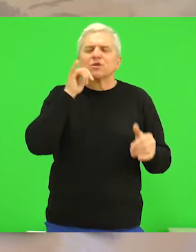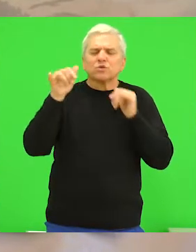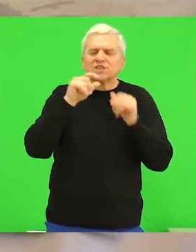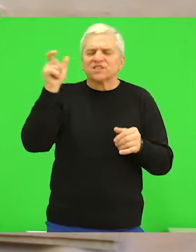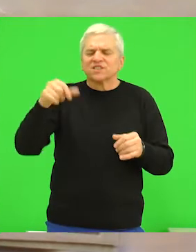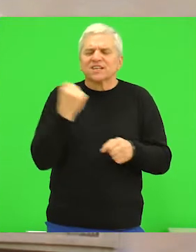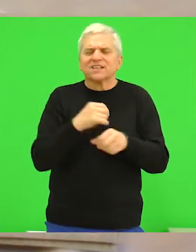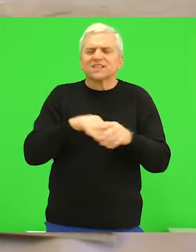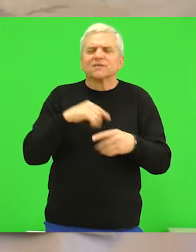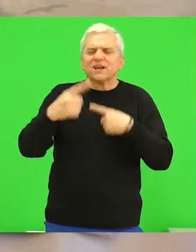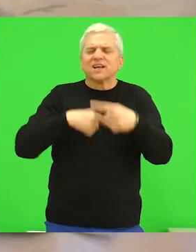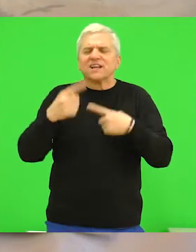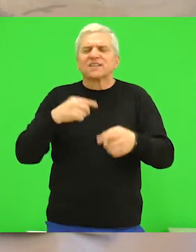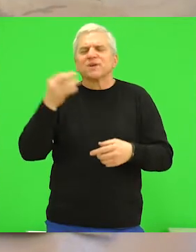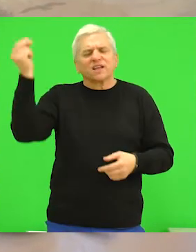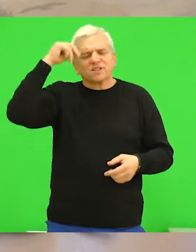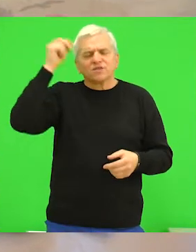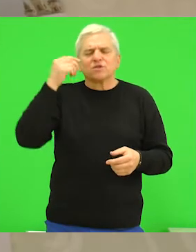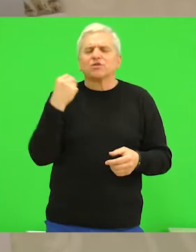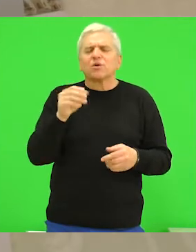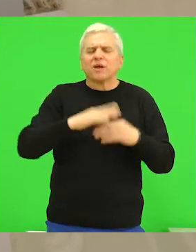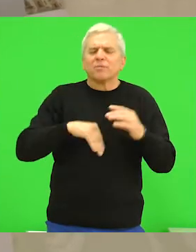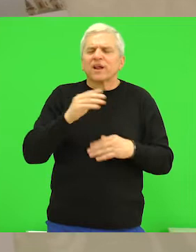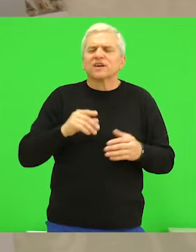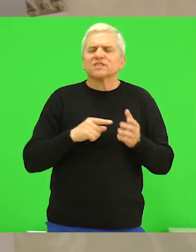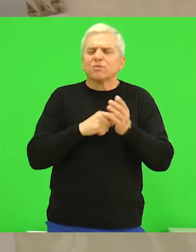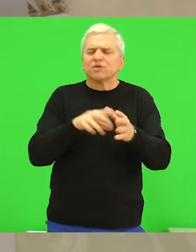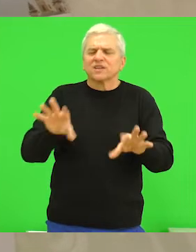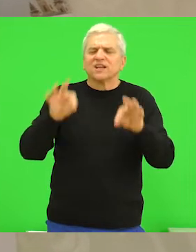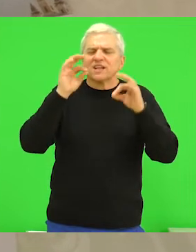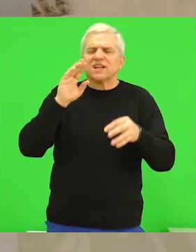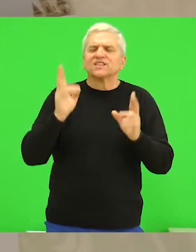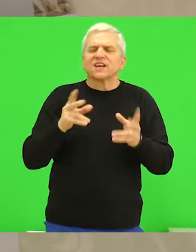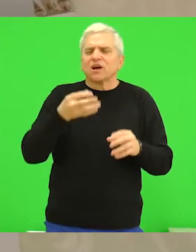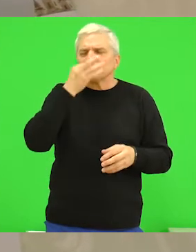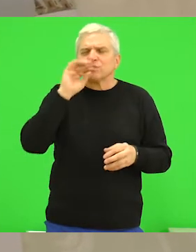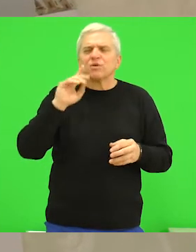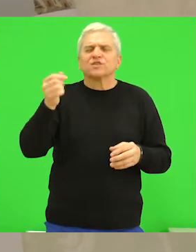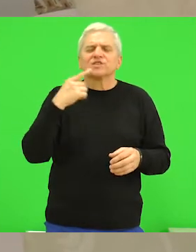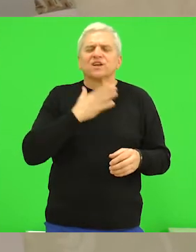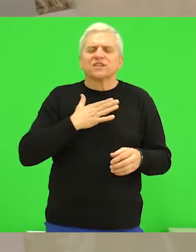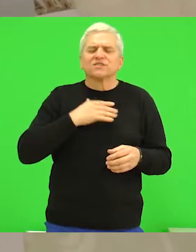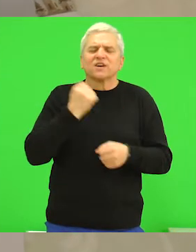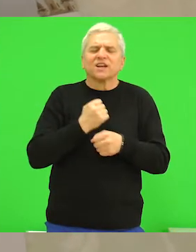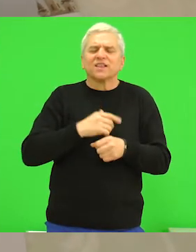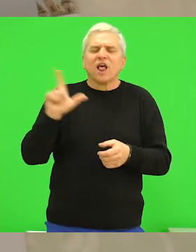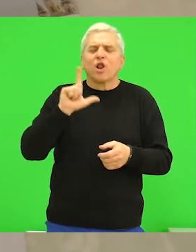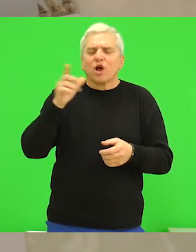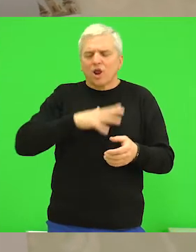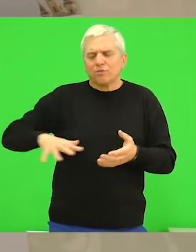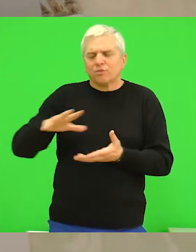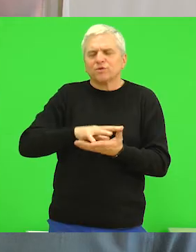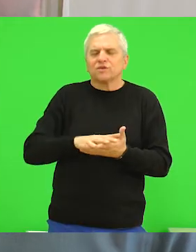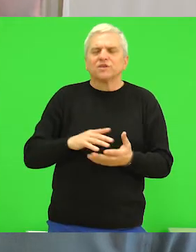radnici razmene iskustva i da kroz primere dobre prakse pronađu način da unaprede svoje delovanje na lokalnom